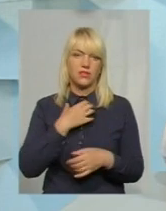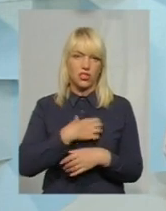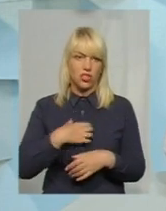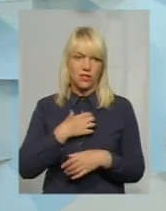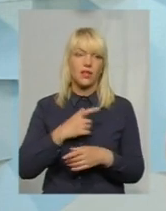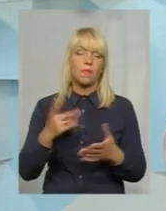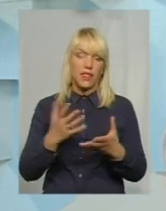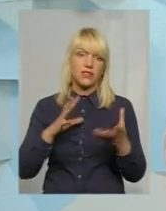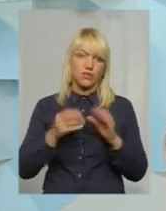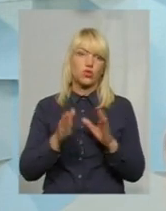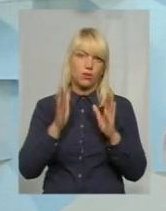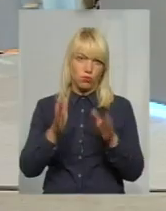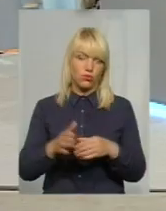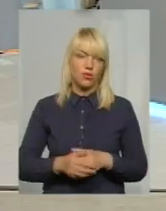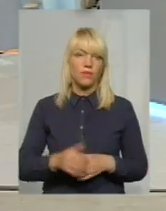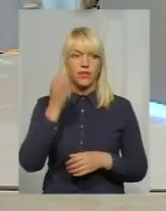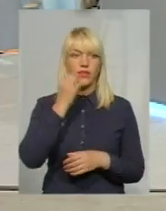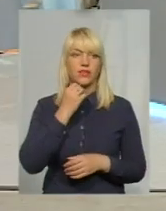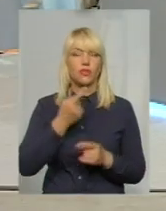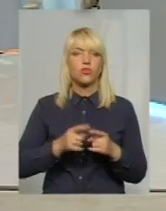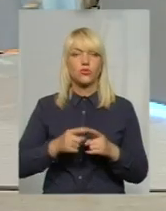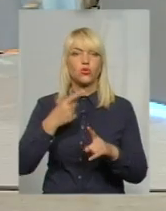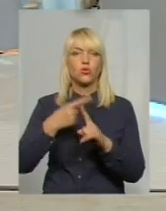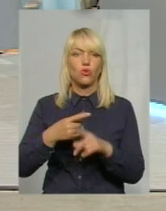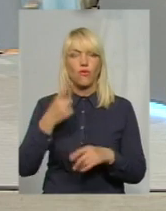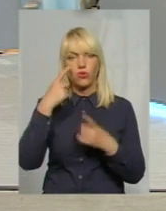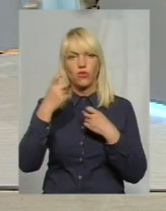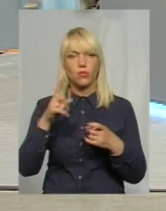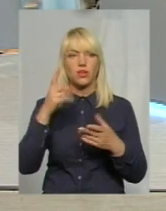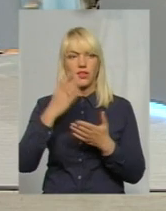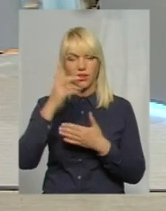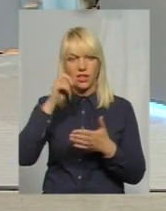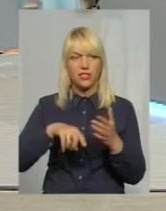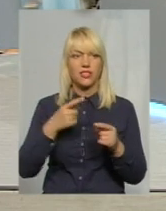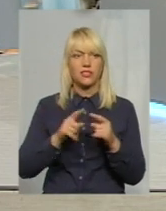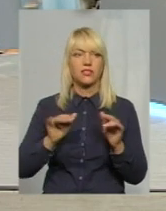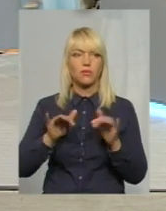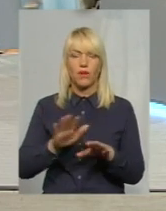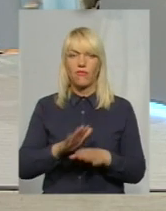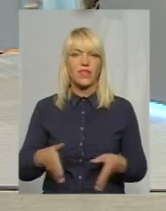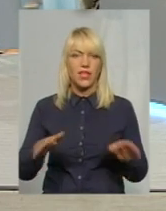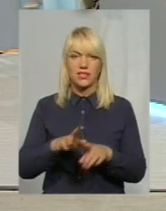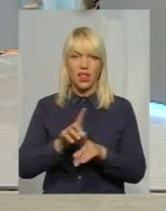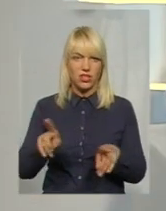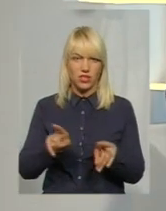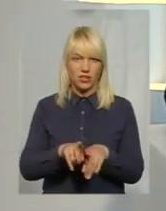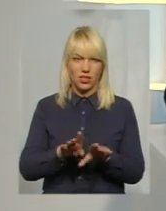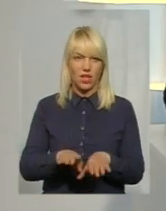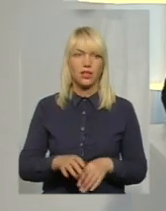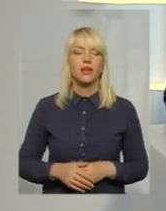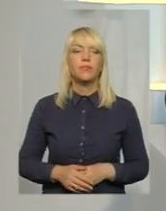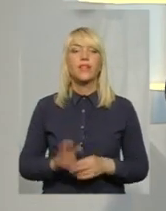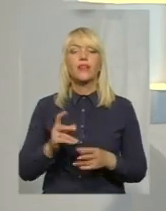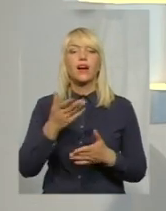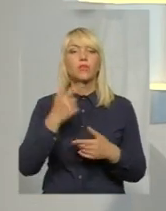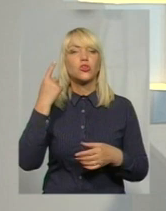якісь висновки будуть все-таки. Дякую вам за цю, такову інформацію, бо ж є надія, що ця справа так не залишиться. І як ми